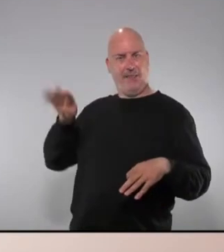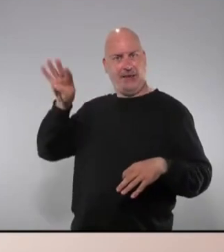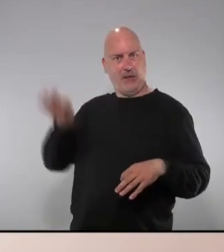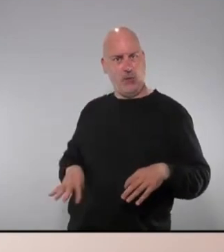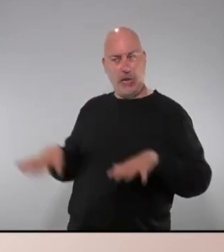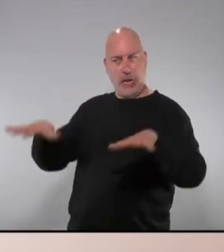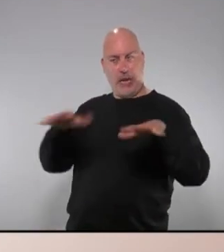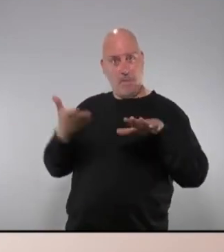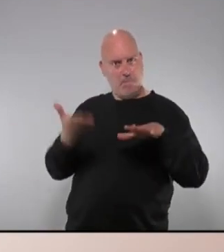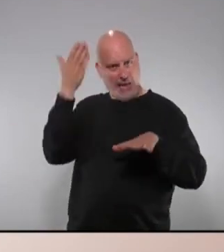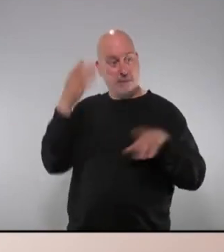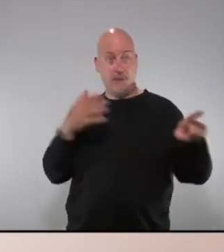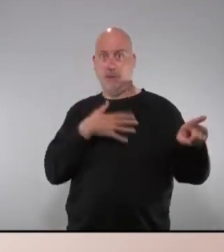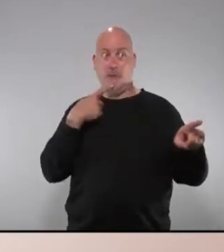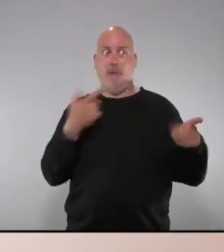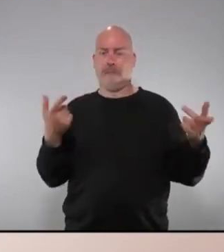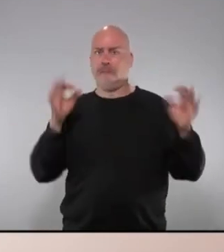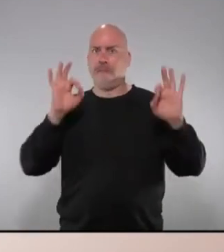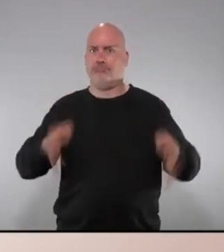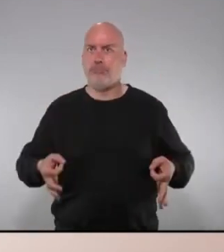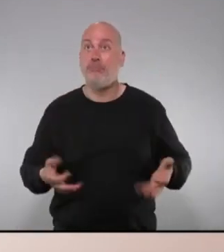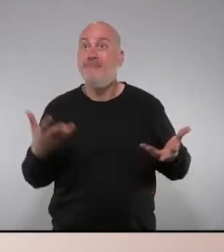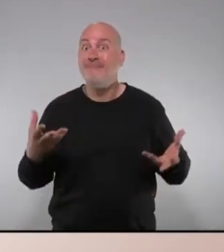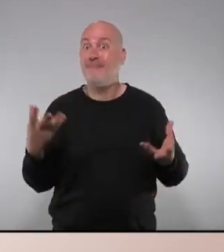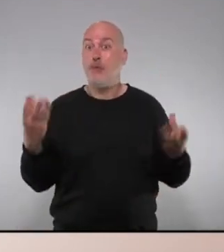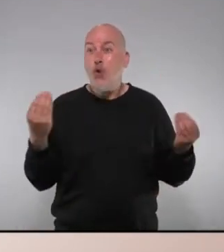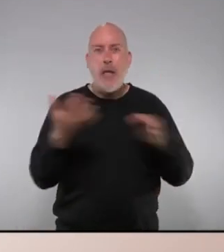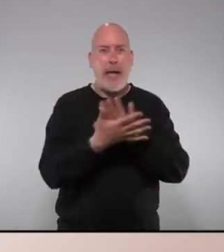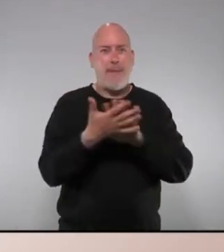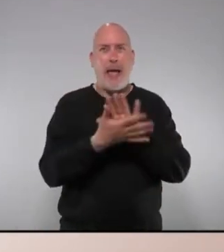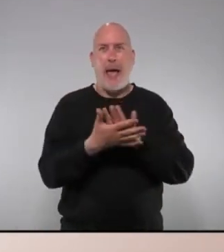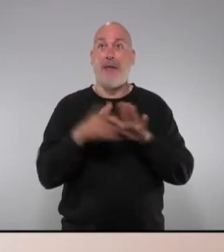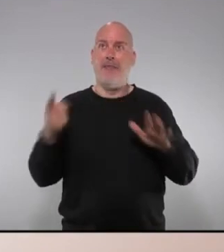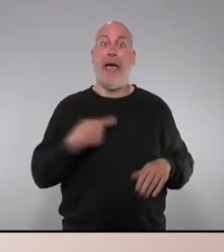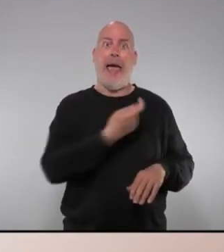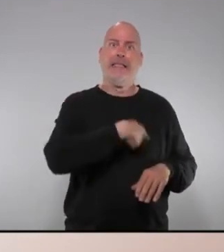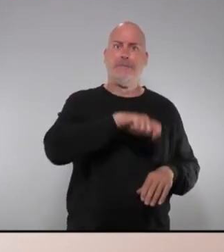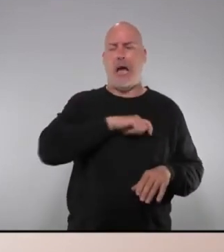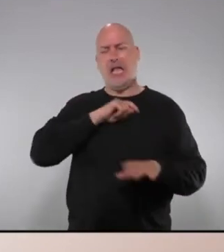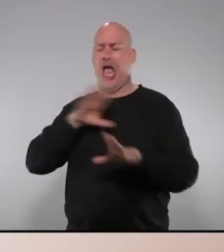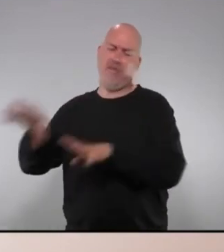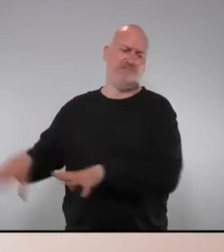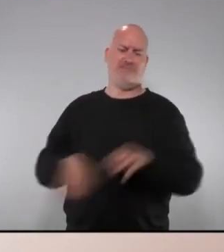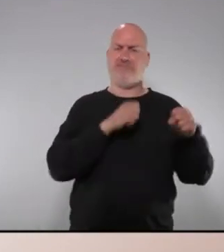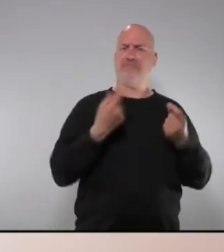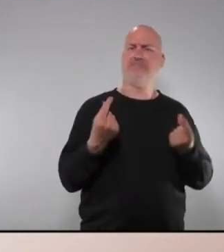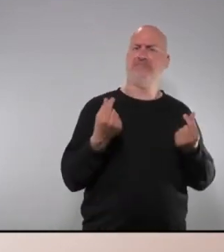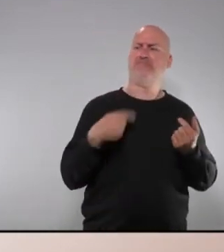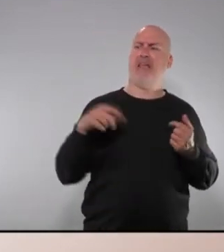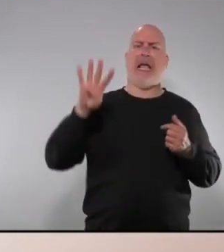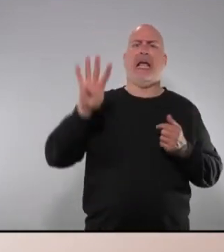que hauria de jugar al seu favor esclar el problema és que aquí es parla molt de l'espoli fiscal Catalunya-Espanya però no es parla gaire de l'espoli